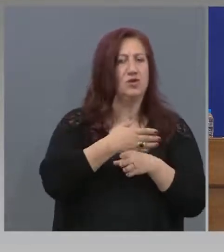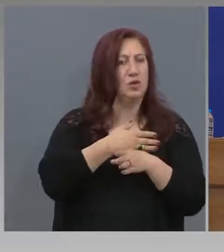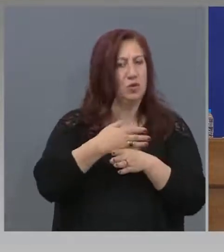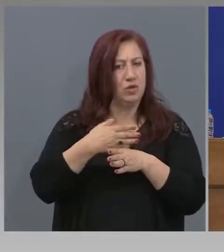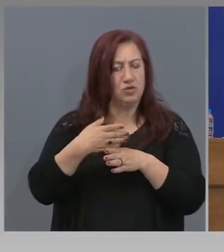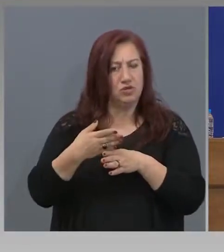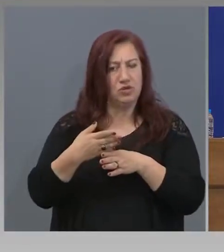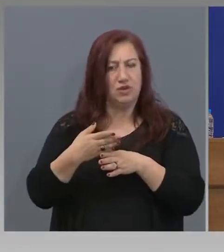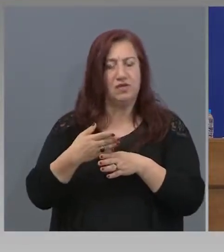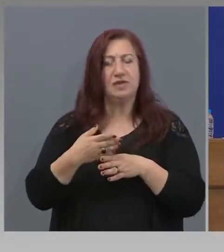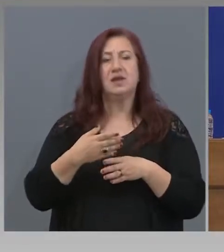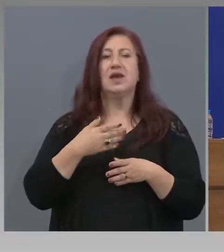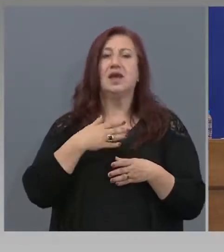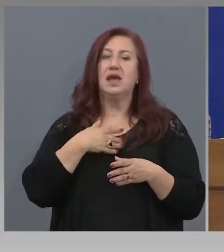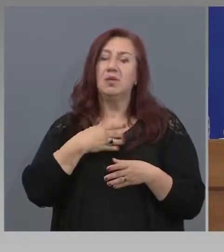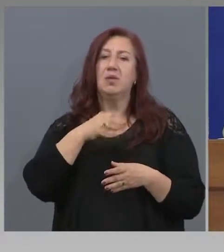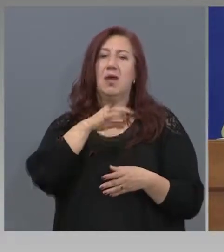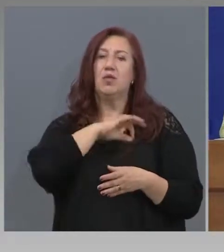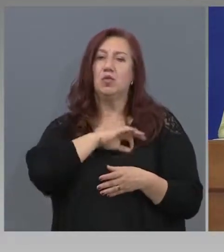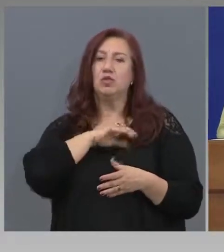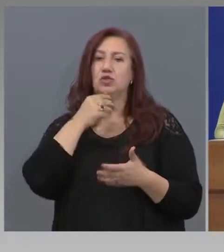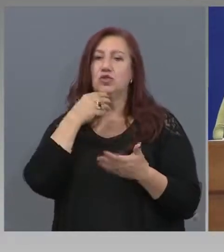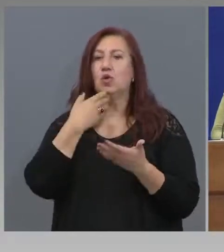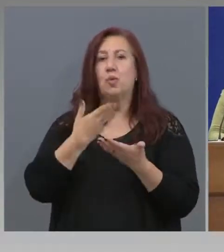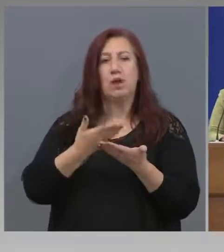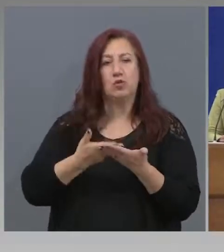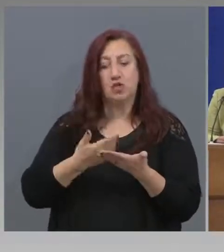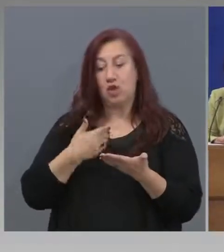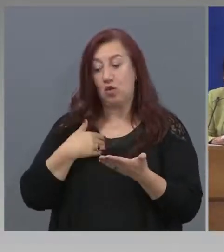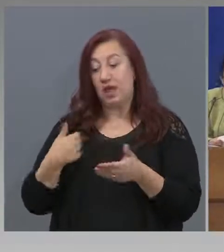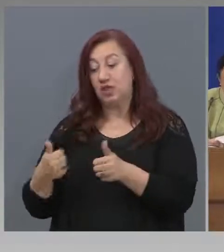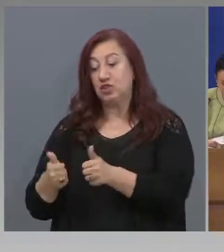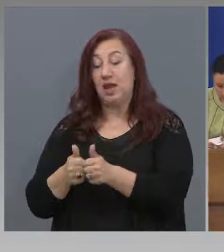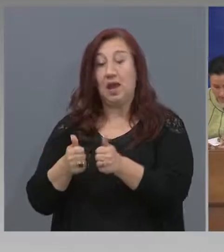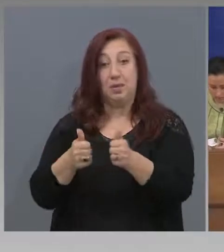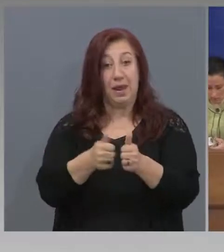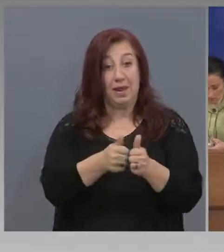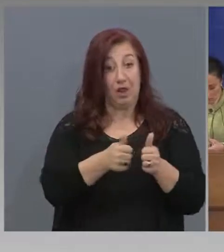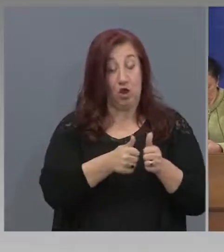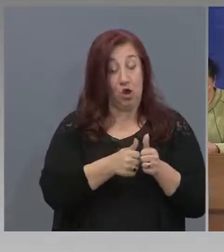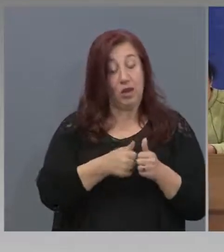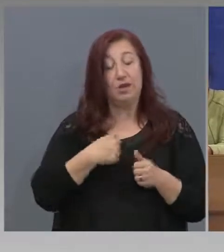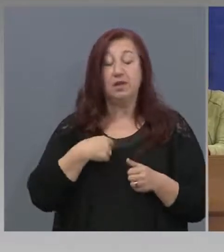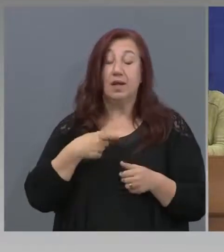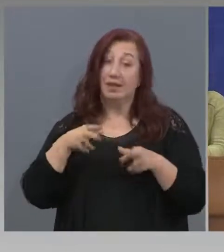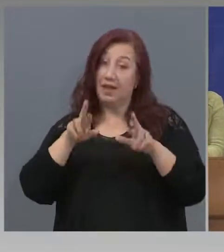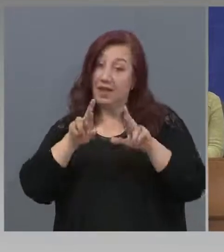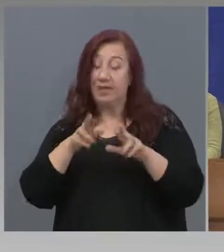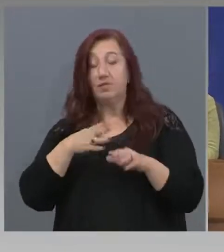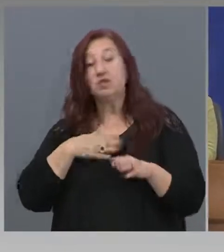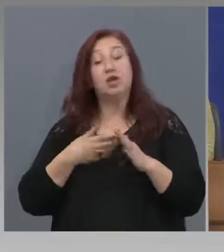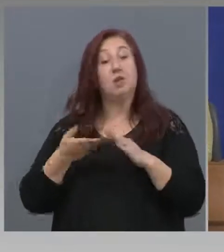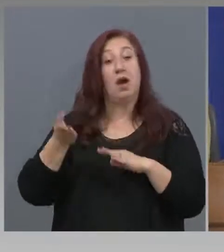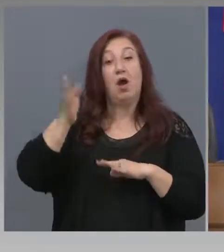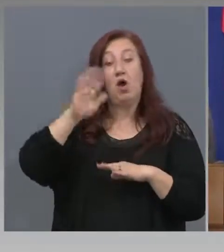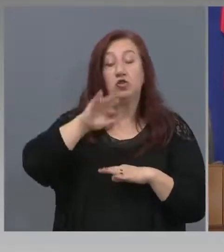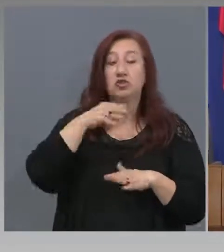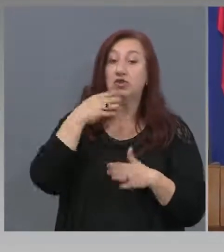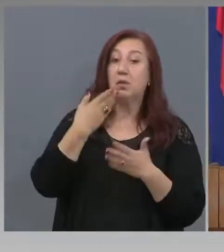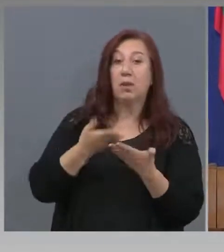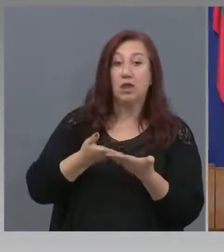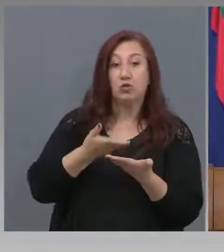Имаме получени предложения от партньорите, вероятно ще има и други предложения, всяко от тях трябва да бъде прецизирано